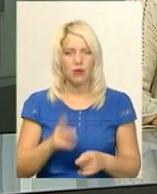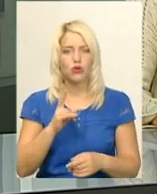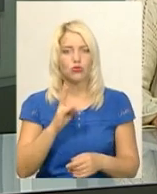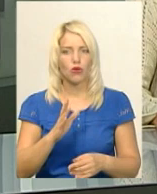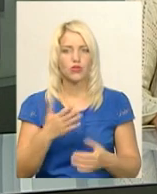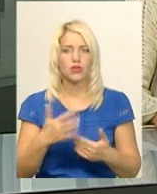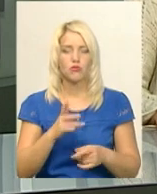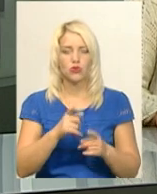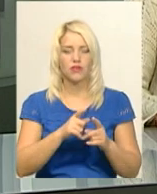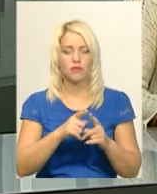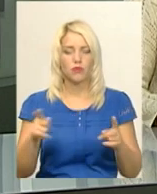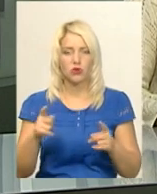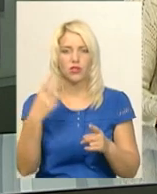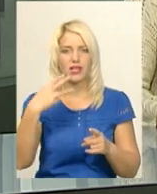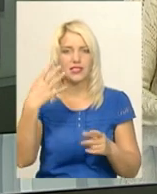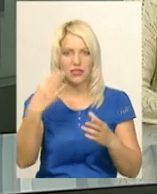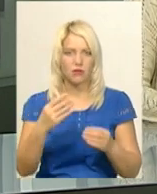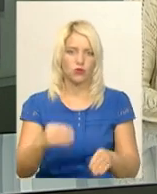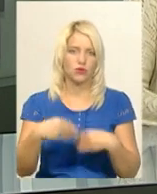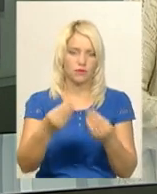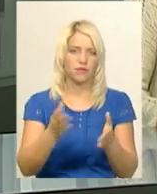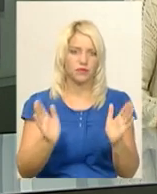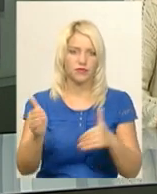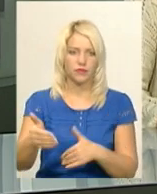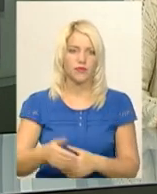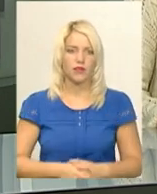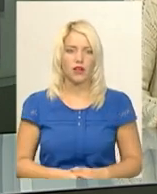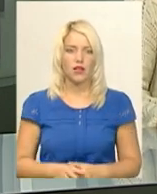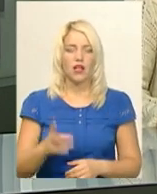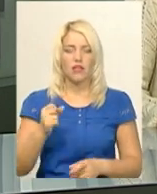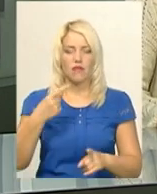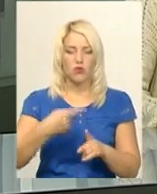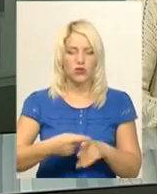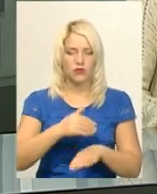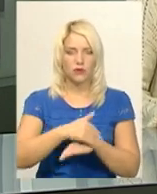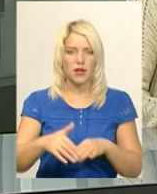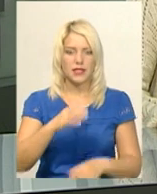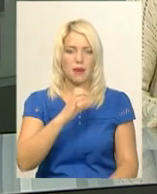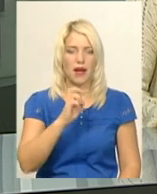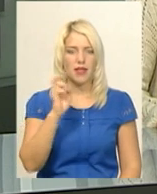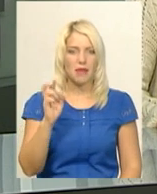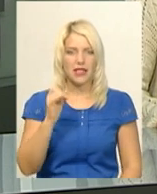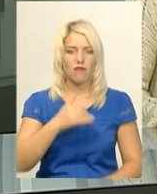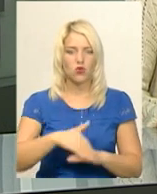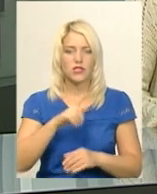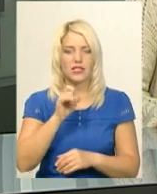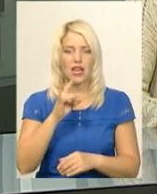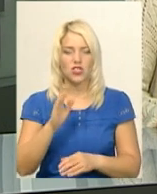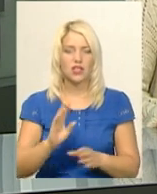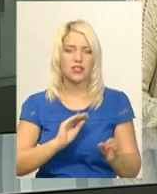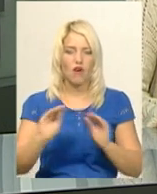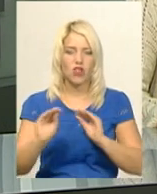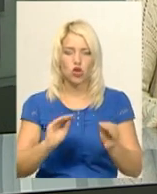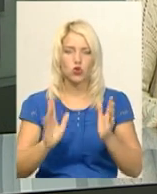народження впродовж 30 календарних днів. На розі вулиць Степана Бандери та Зрічанської Хмельницького облаштовують